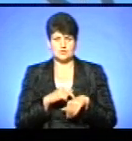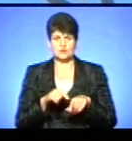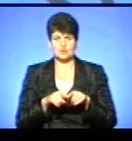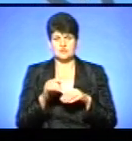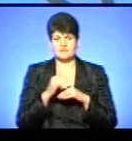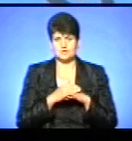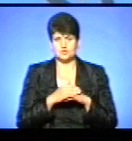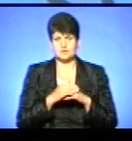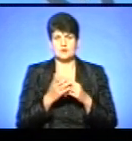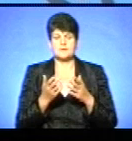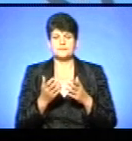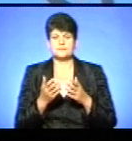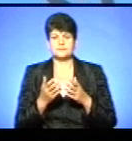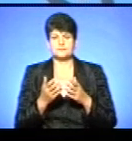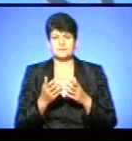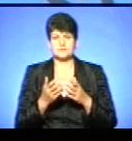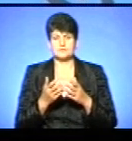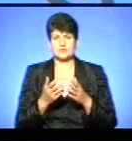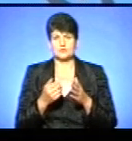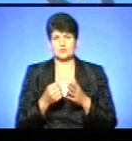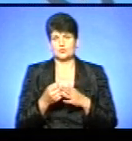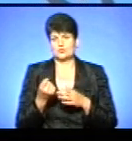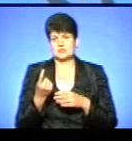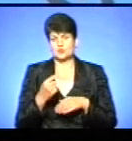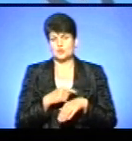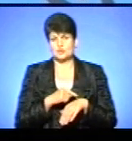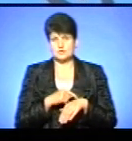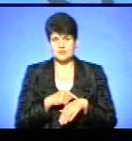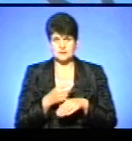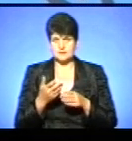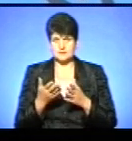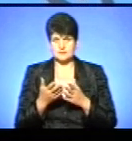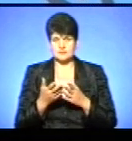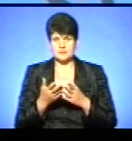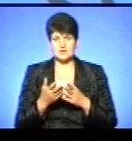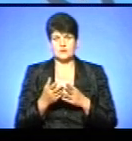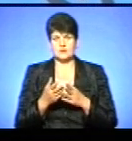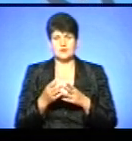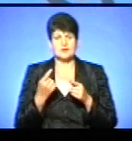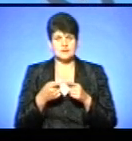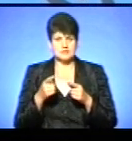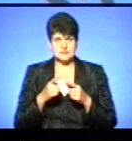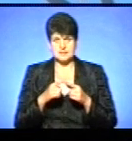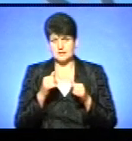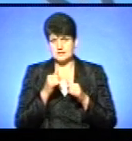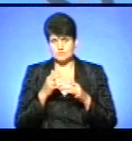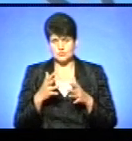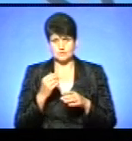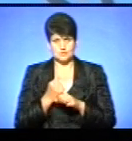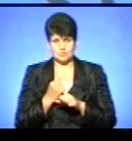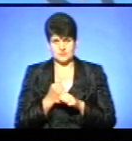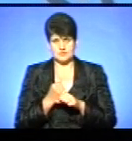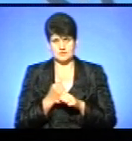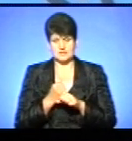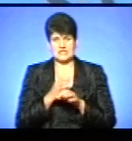сьому, десь там до максимуму до 19 годин. Тобто світ препарати не могли спричинити, які такі симптоми на вас? Ні, ніколи світ.